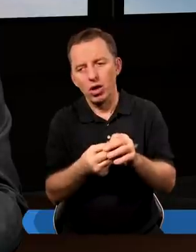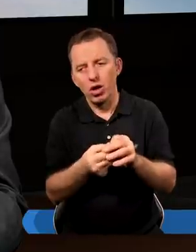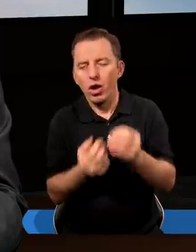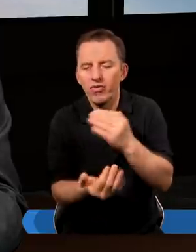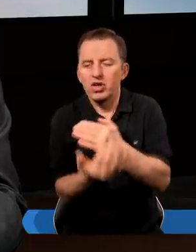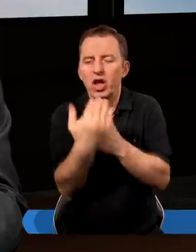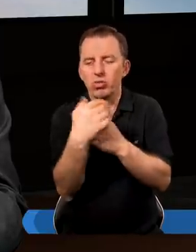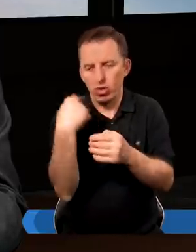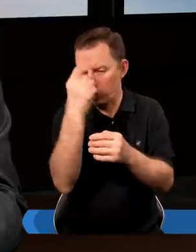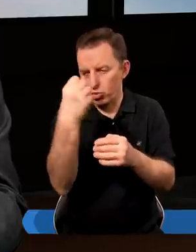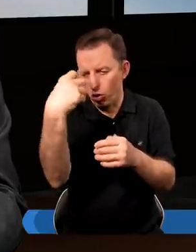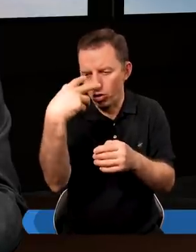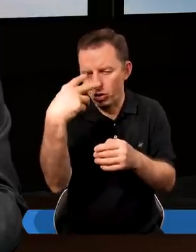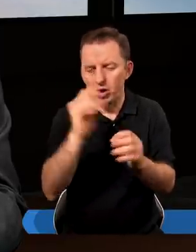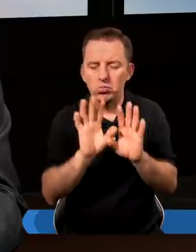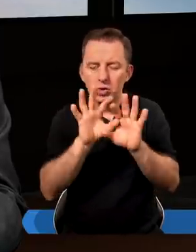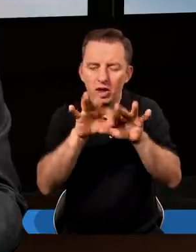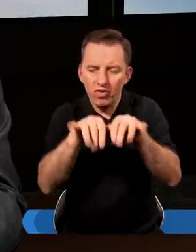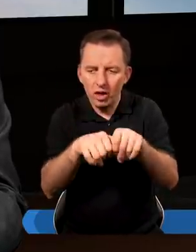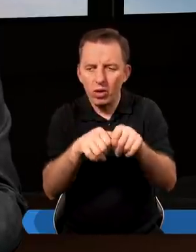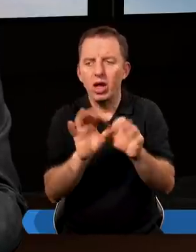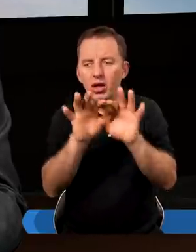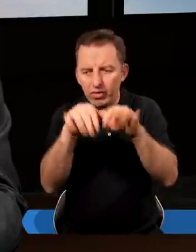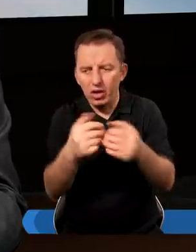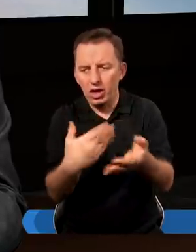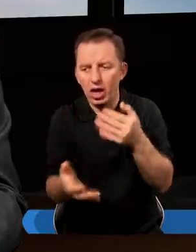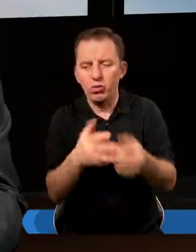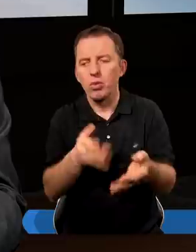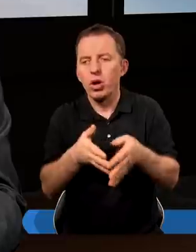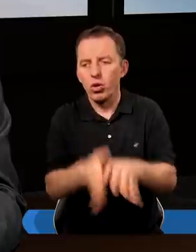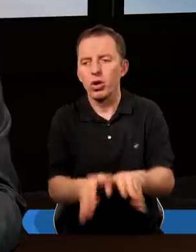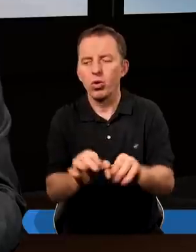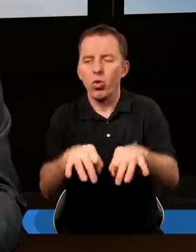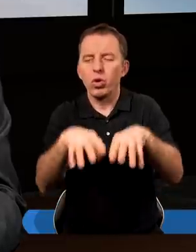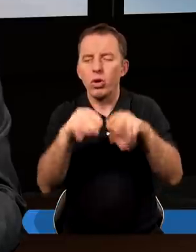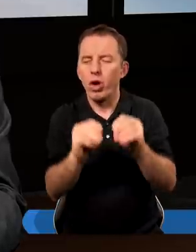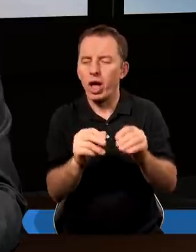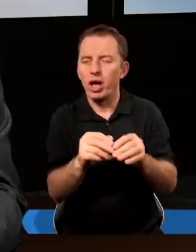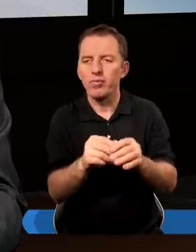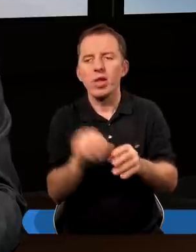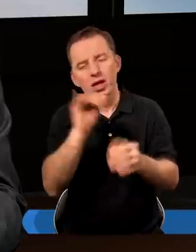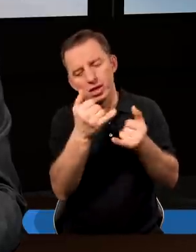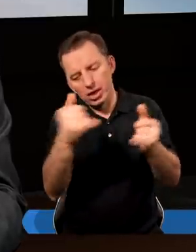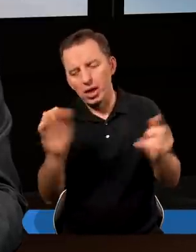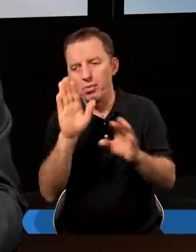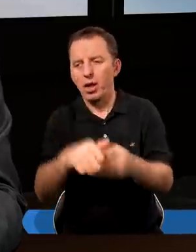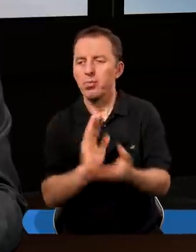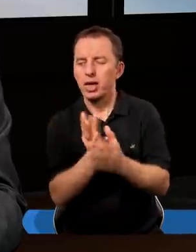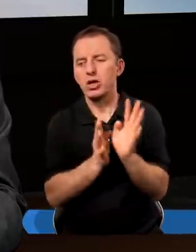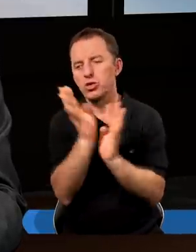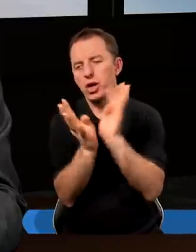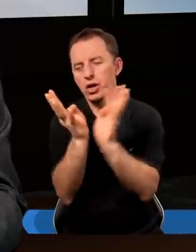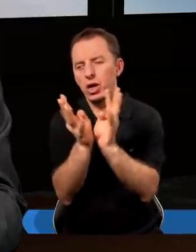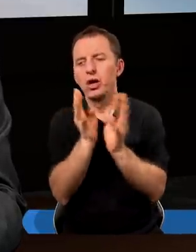w zeszło słońce zwiędły ze względu na słaby korzeń uschły. Jeszcze inne padły